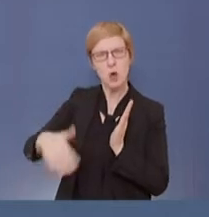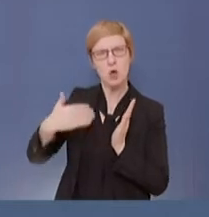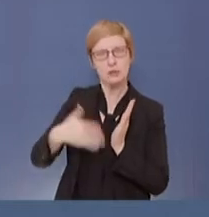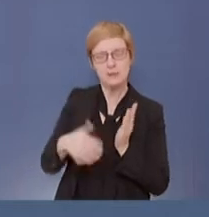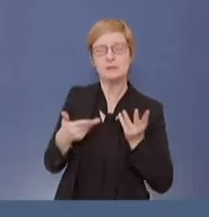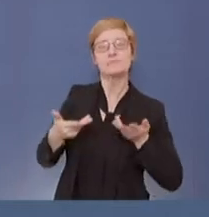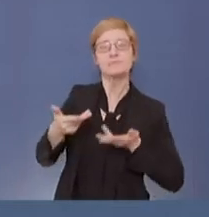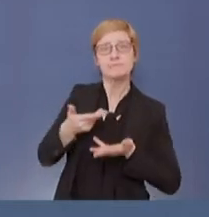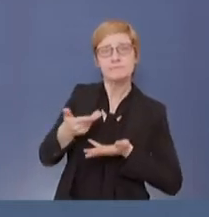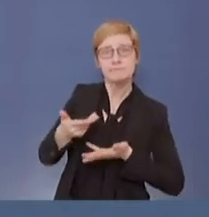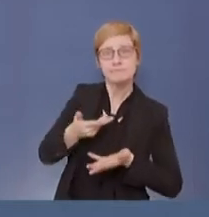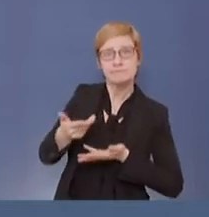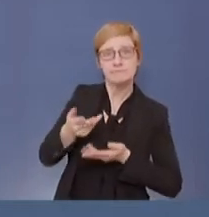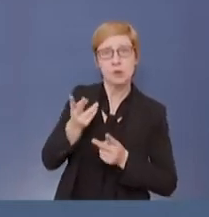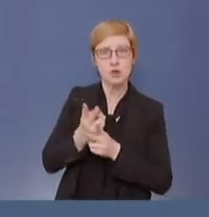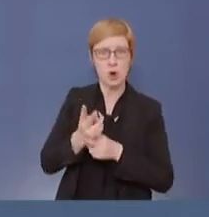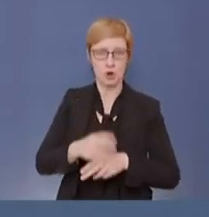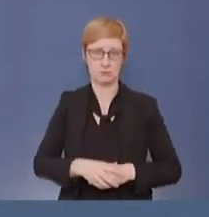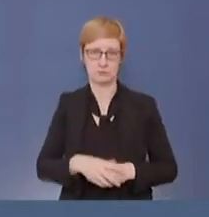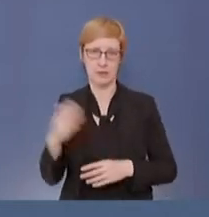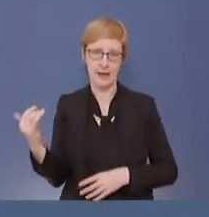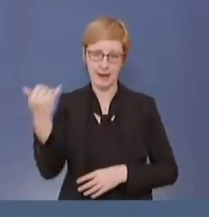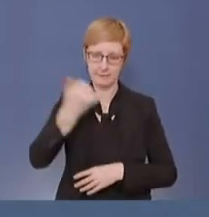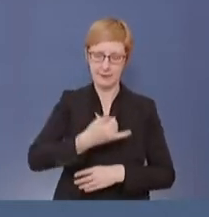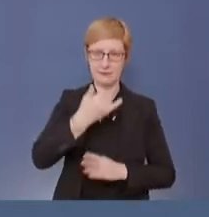diese Musterverordnung, die Einreiseverordnung.